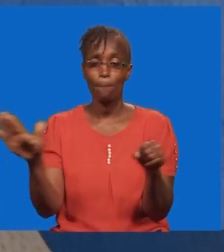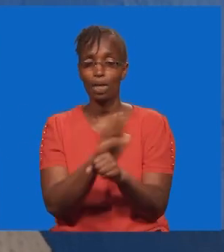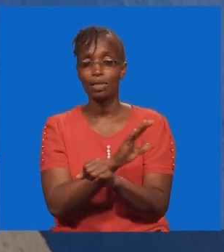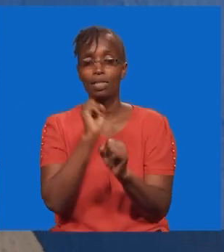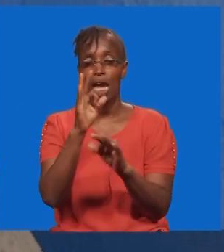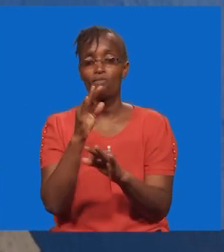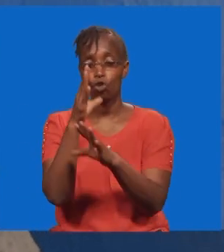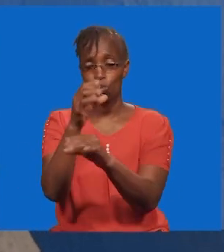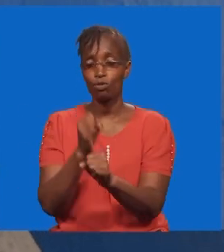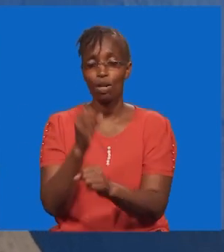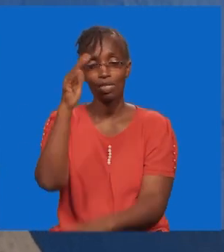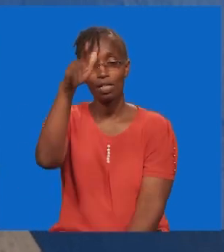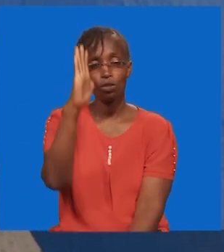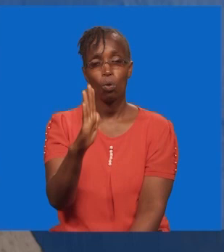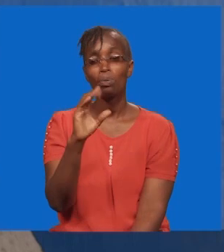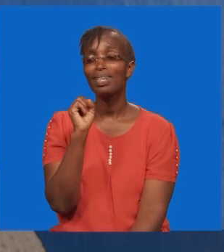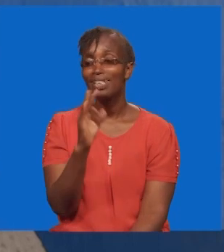mawazo yetu kwa uyu mungu.